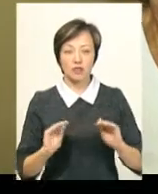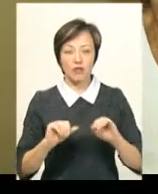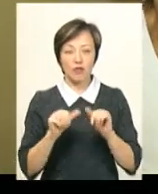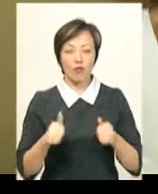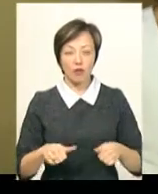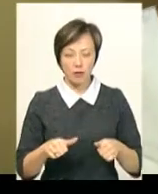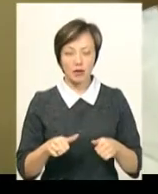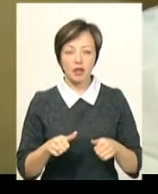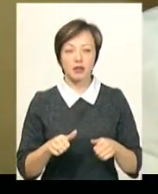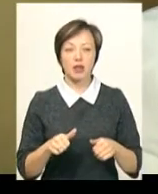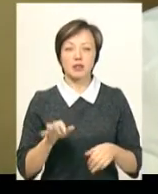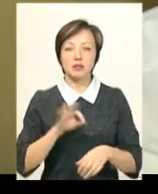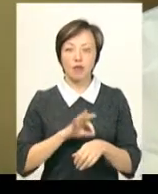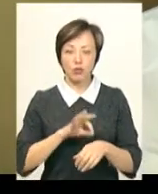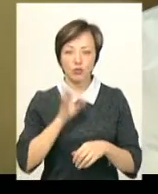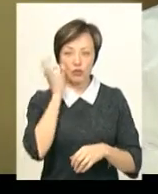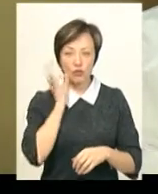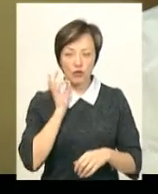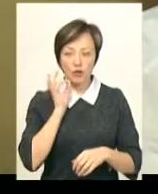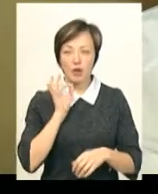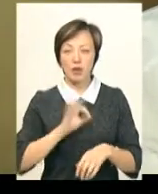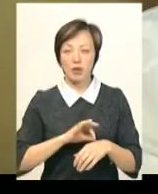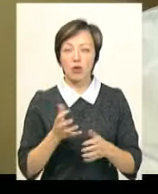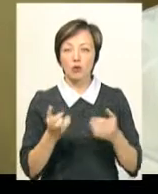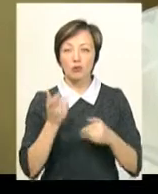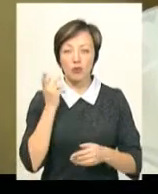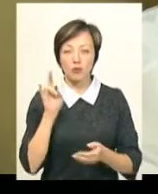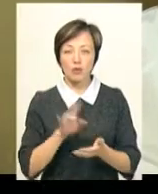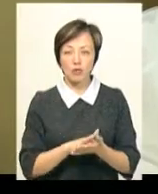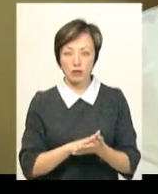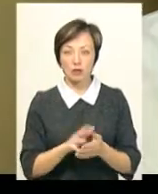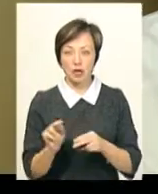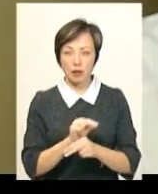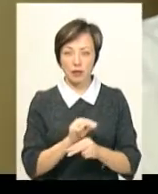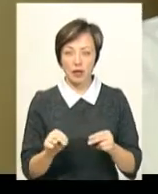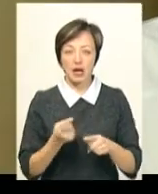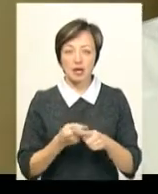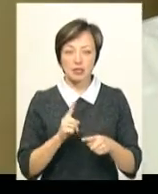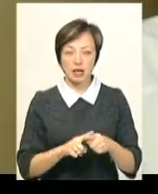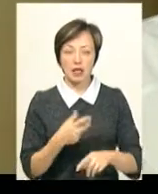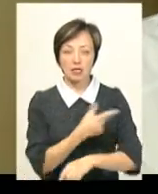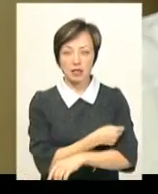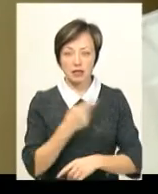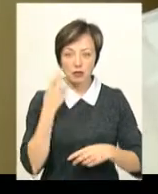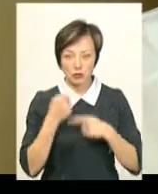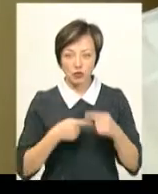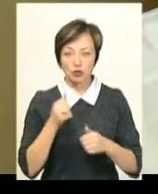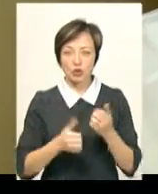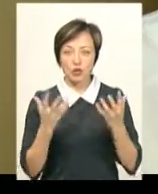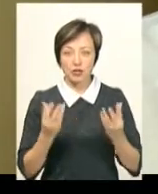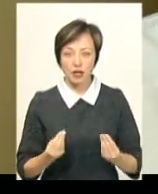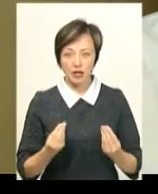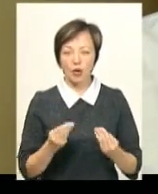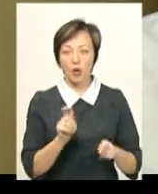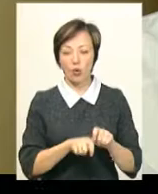діабета, тобто діти, які хворюють на цукровий діабет, вони отримують постійну інсулінну терапію. А це ін'єкції щоденні, це